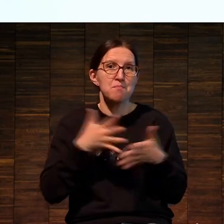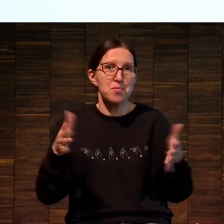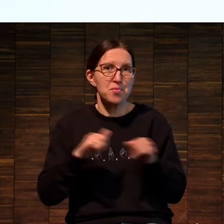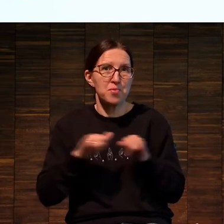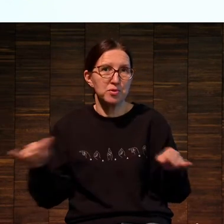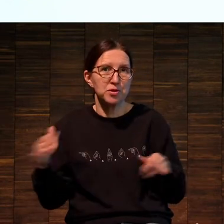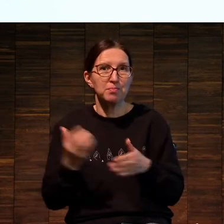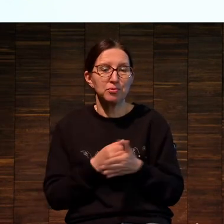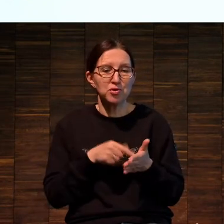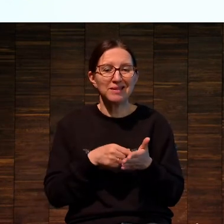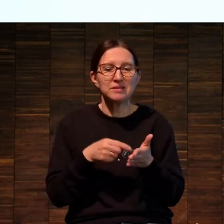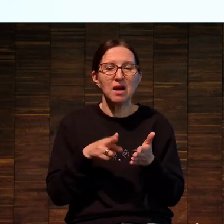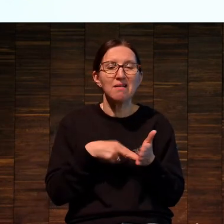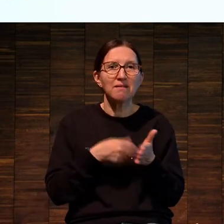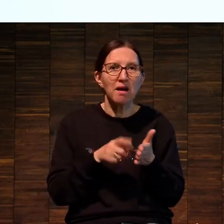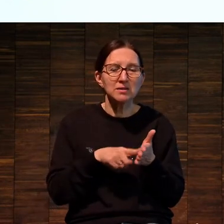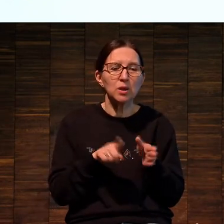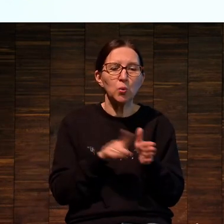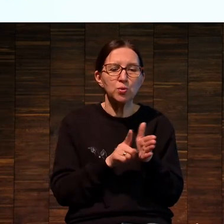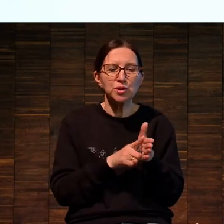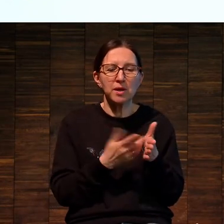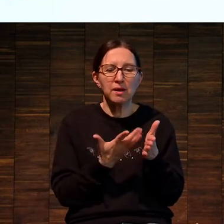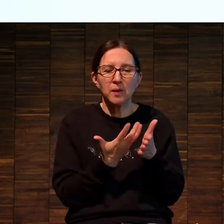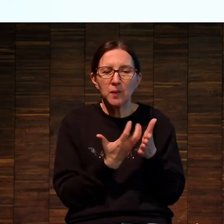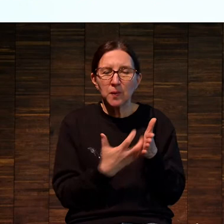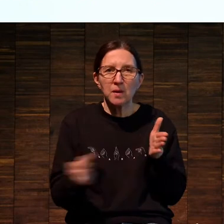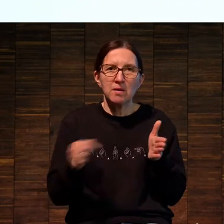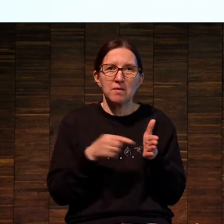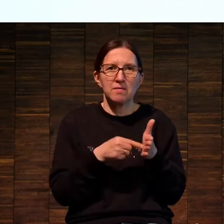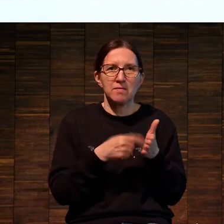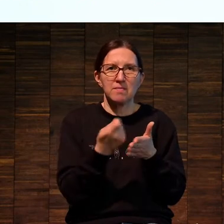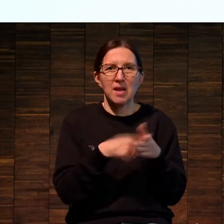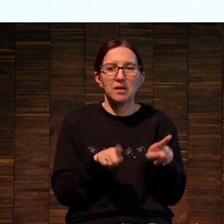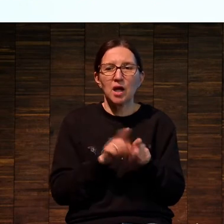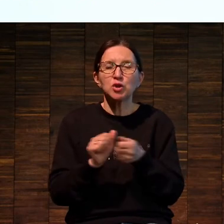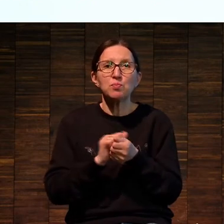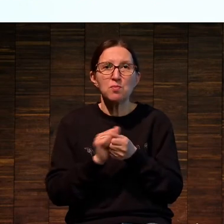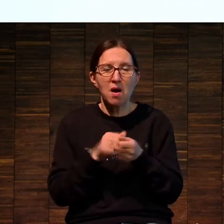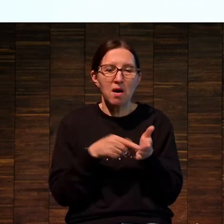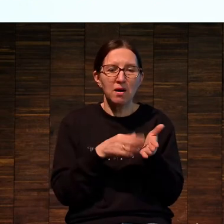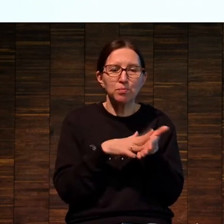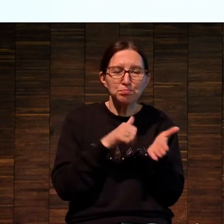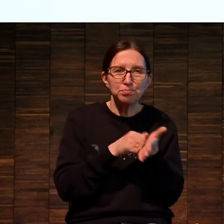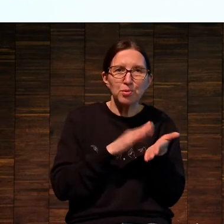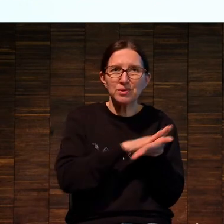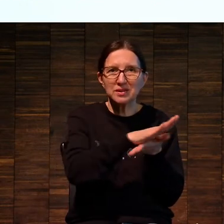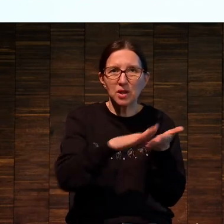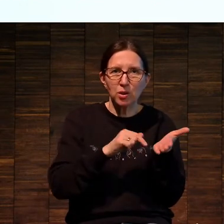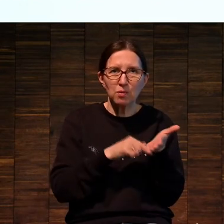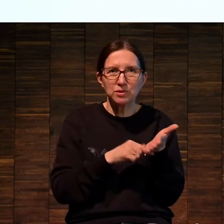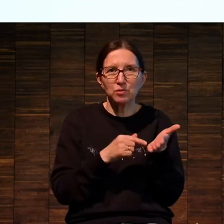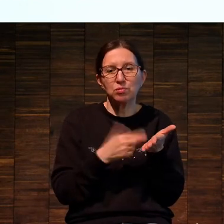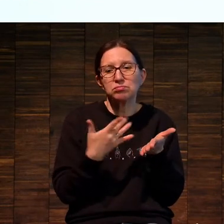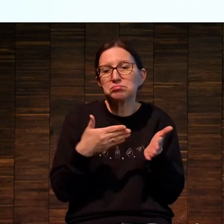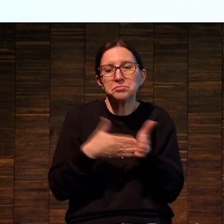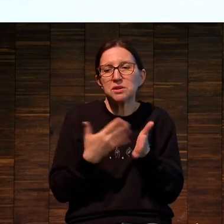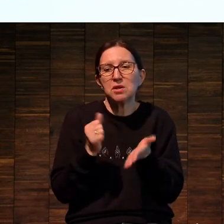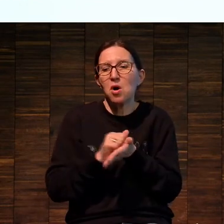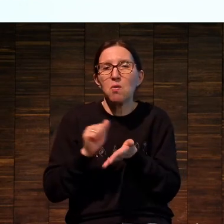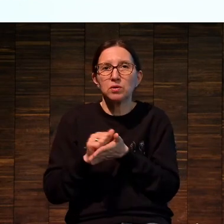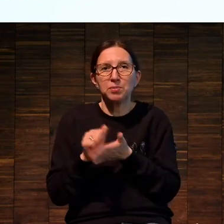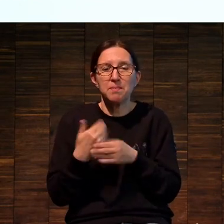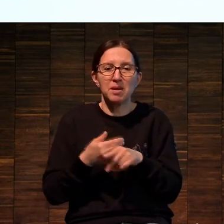есть краска, она сама по себе абразивом является. Бумага является абразивом. И ведь, ну, как бы,